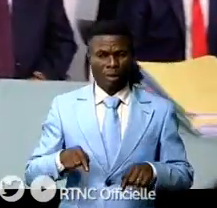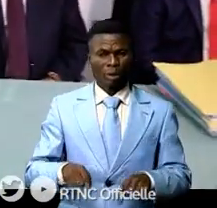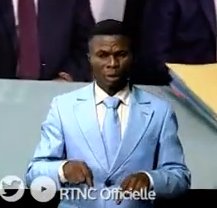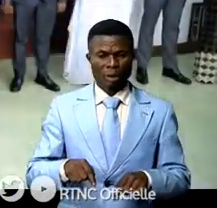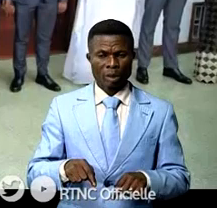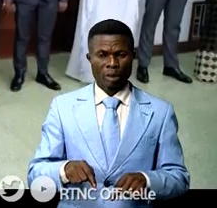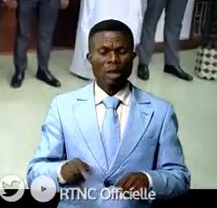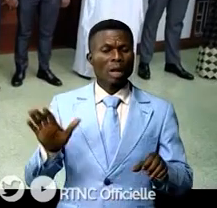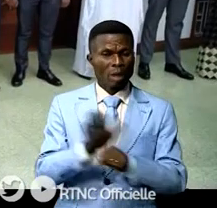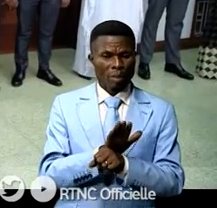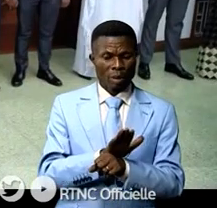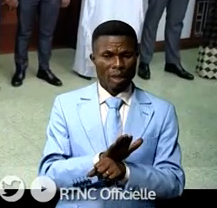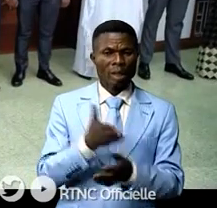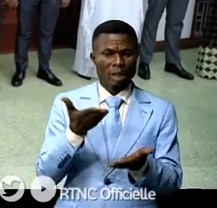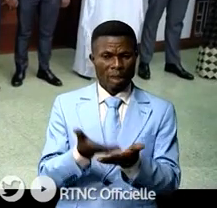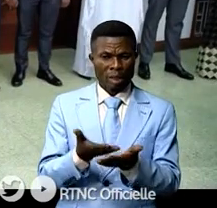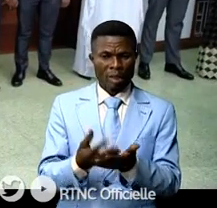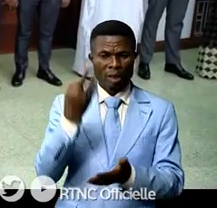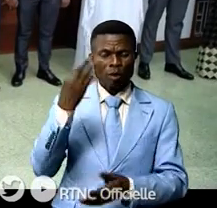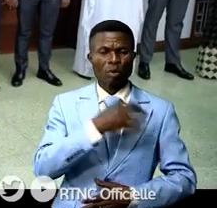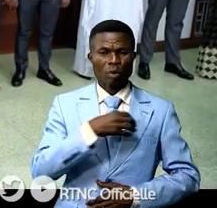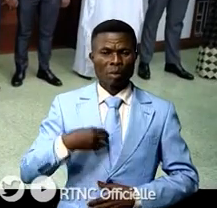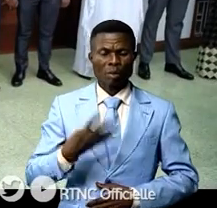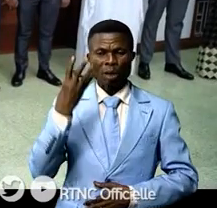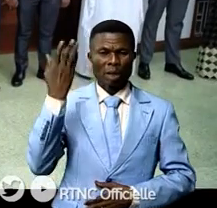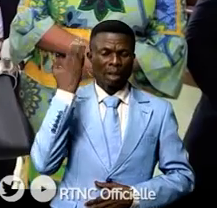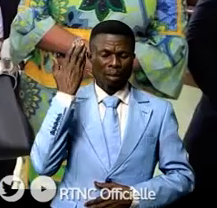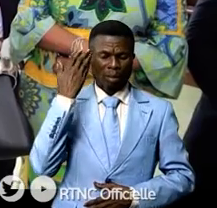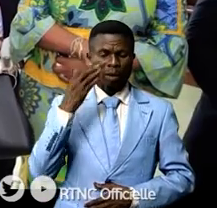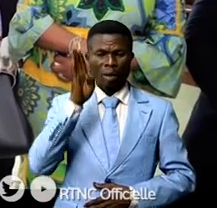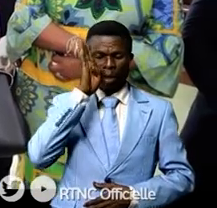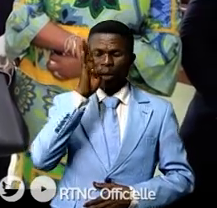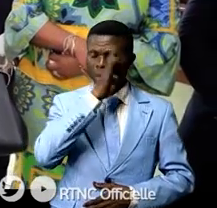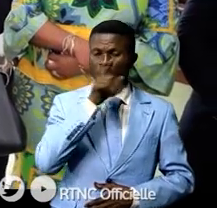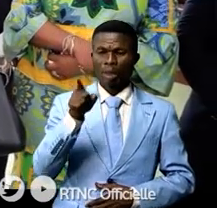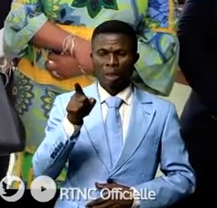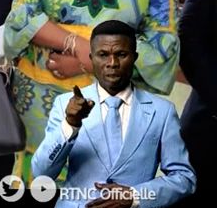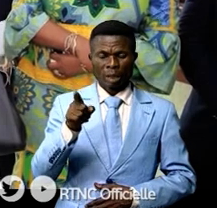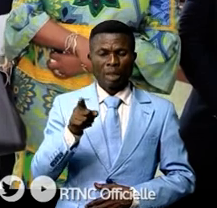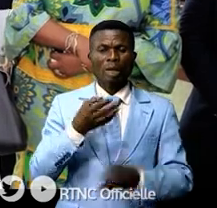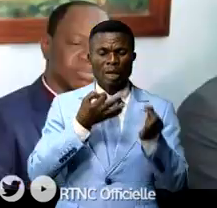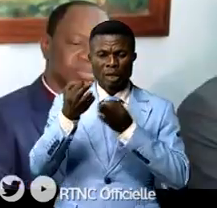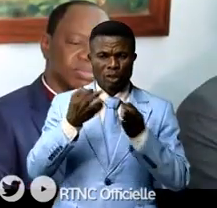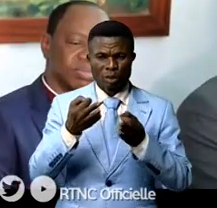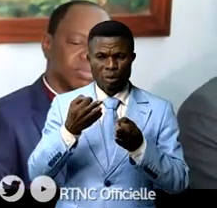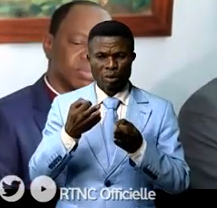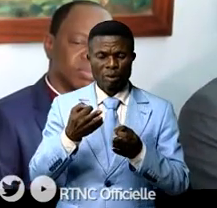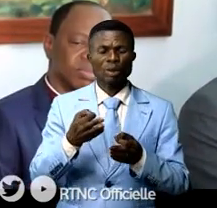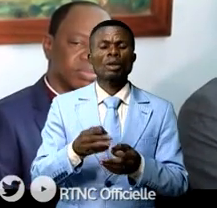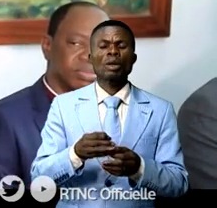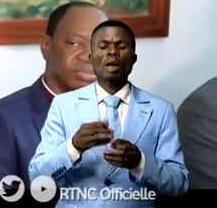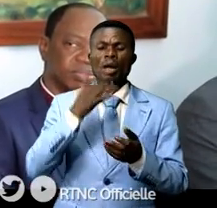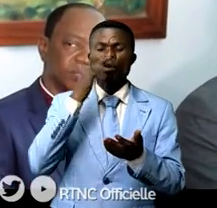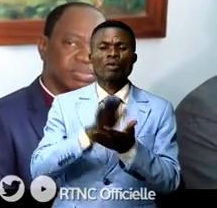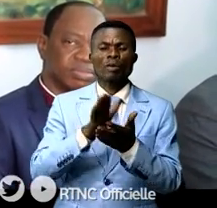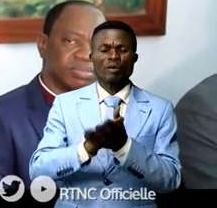exceptionnel, car constitué de trois femmes et quatre hommes, Modesto Baatiloukwebo n'a pas manqué de dresser les lauriers au président